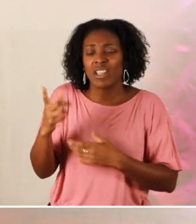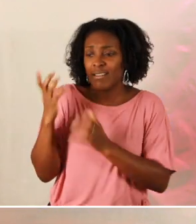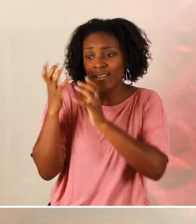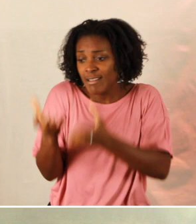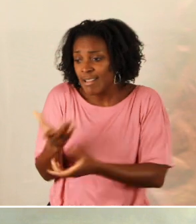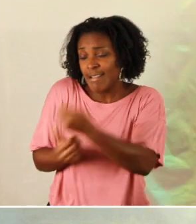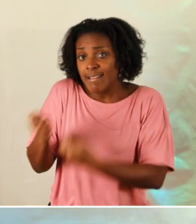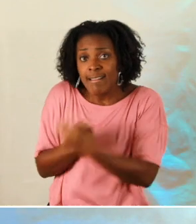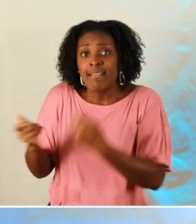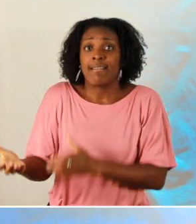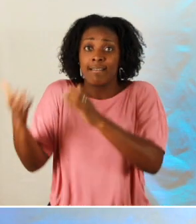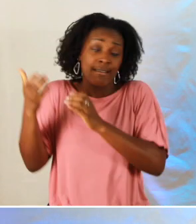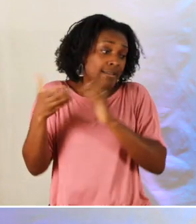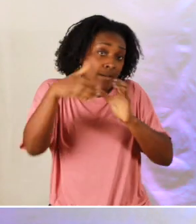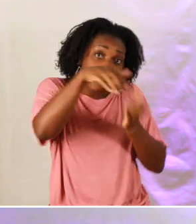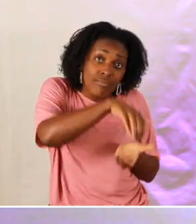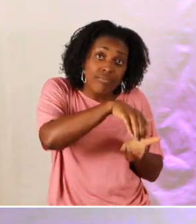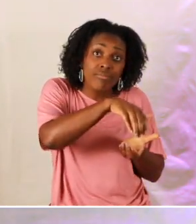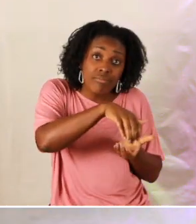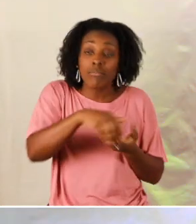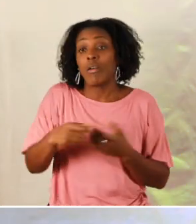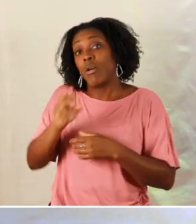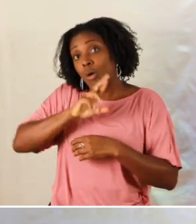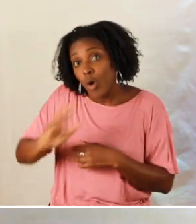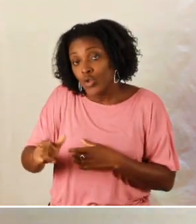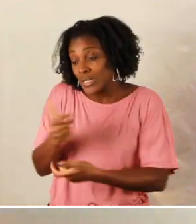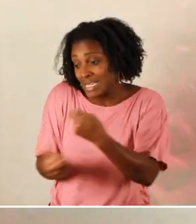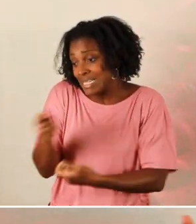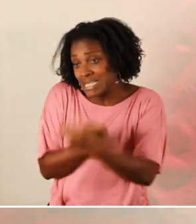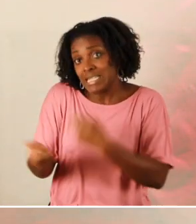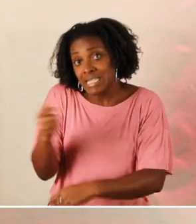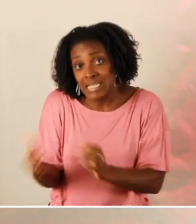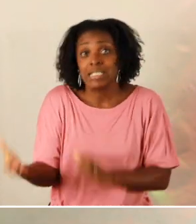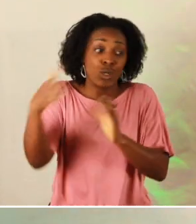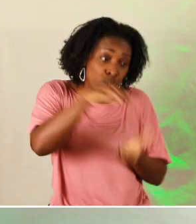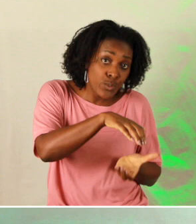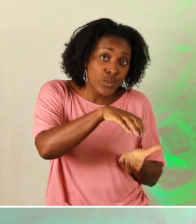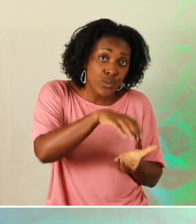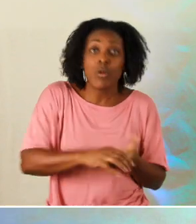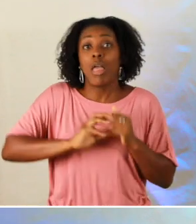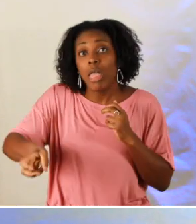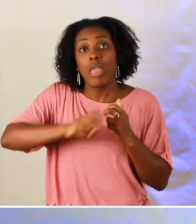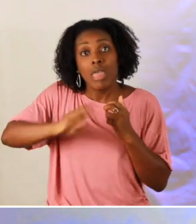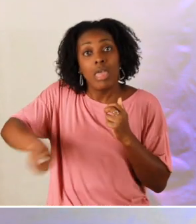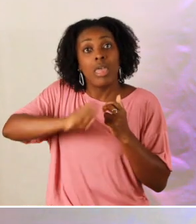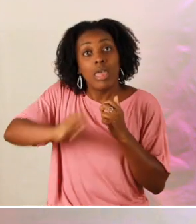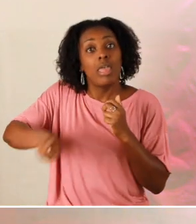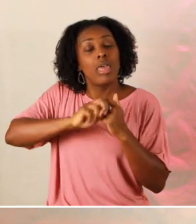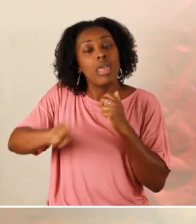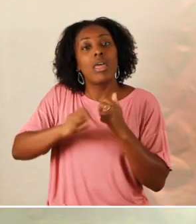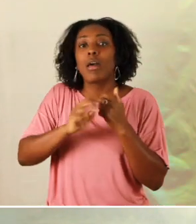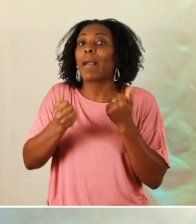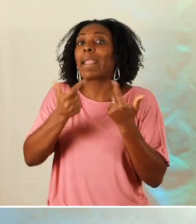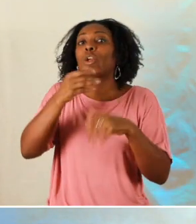déverser dans la mangeoire et puis repartir et puis reprendre et puis redonner et ça ça n pas dû se faire